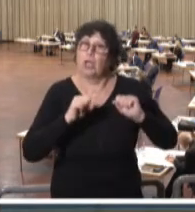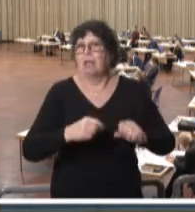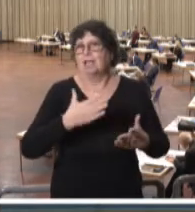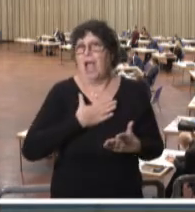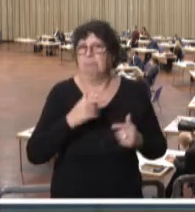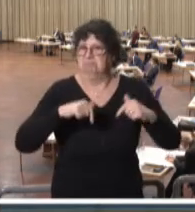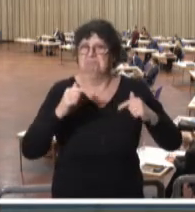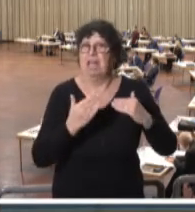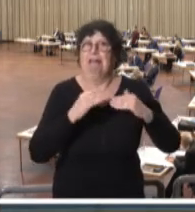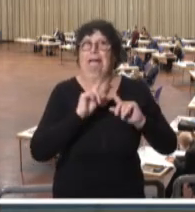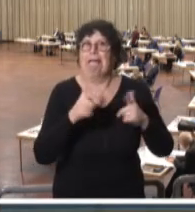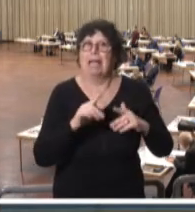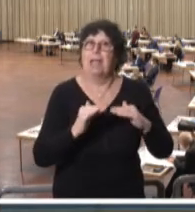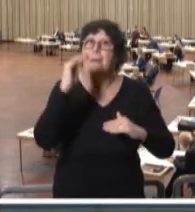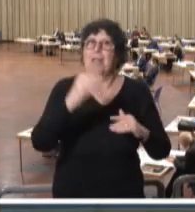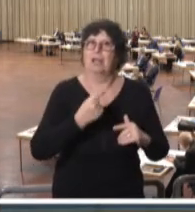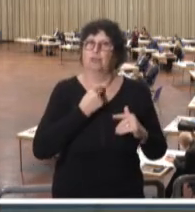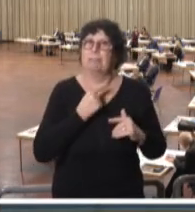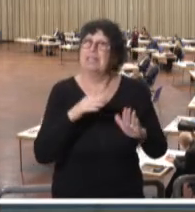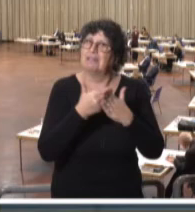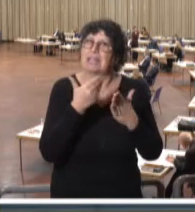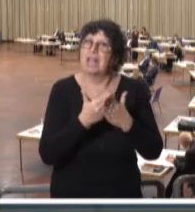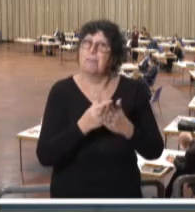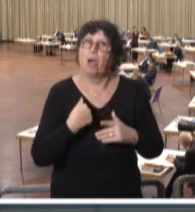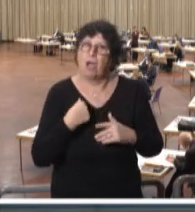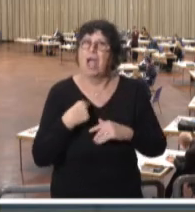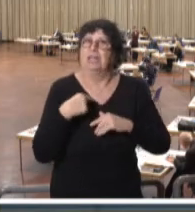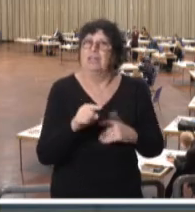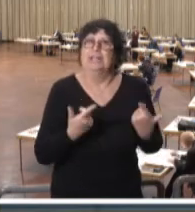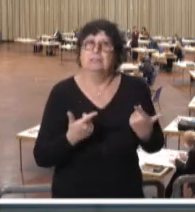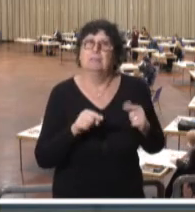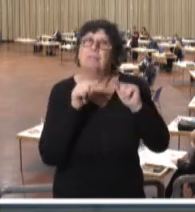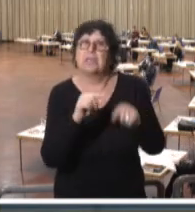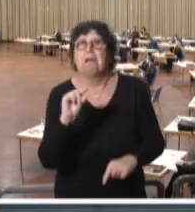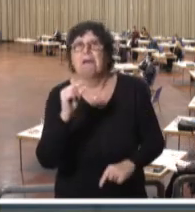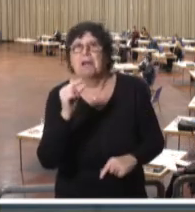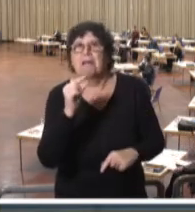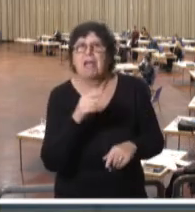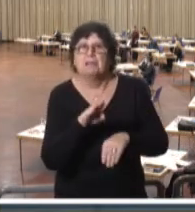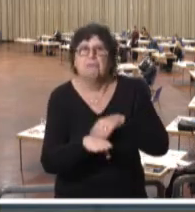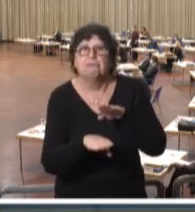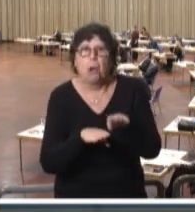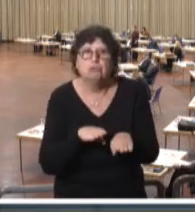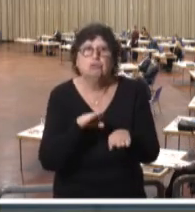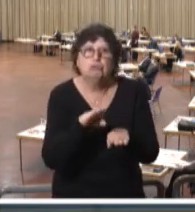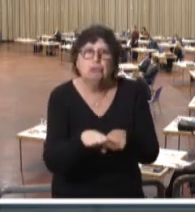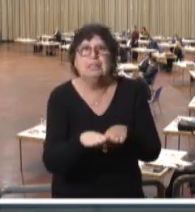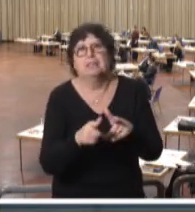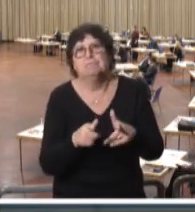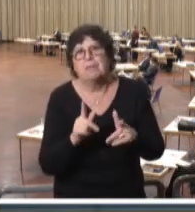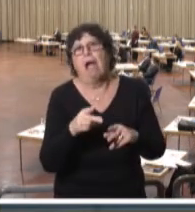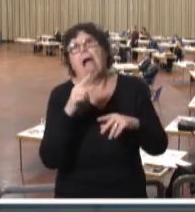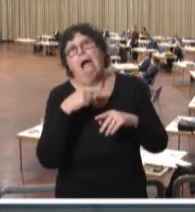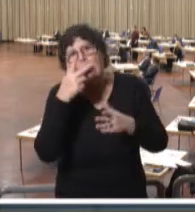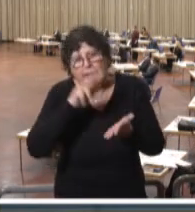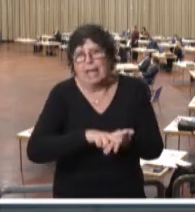haben hier keine Mehrheit. Deshalb sind wir darauf angewiesen, hier auch die kleinen Fortschritte zu honorieren